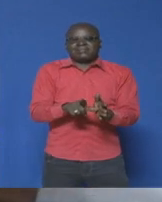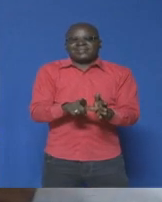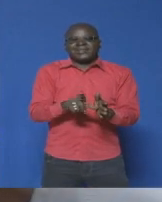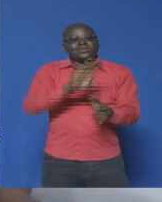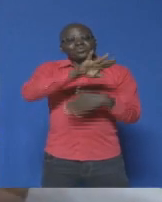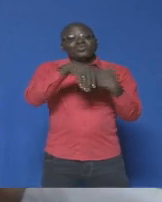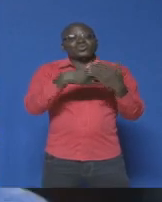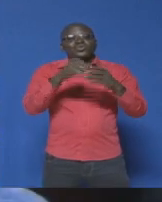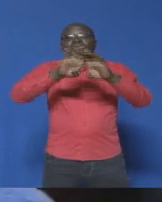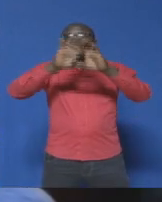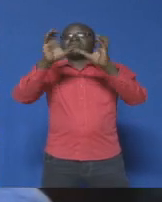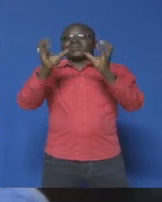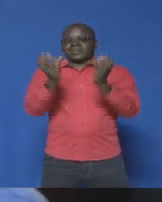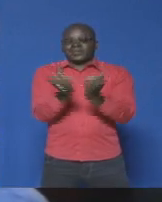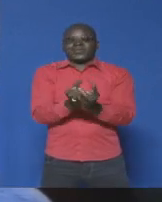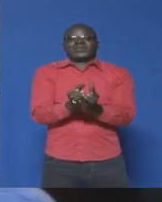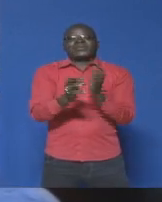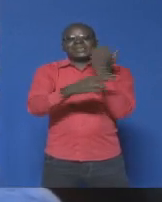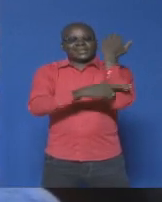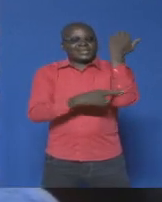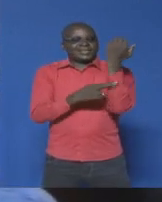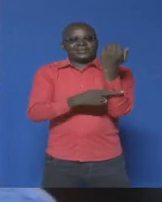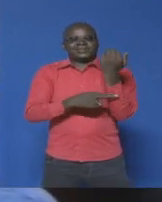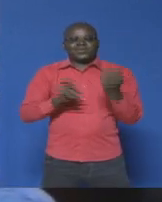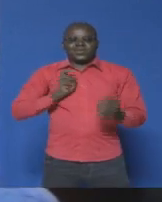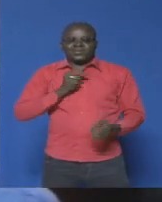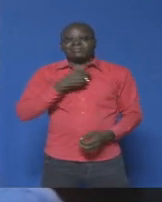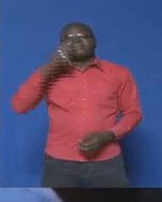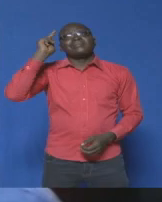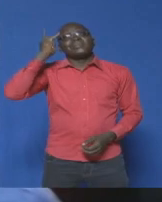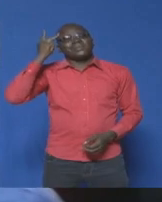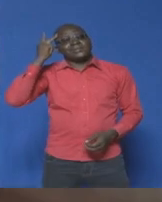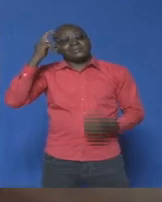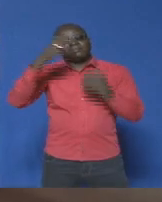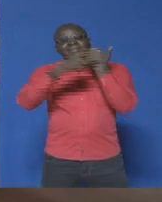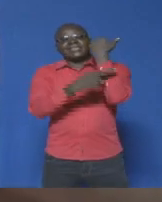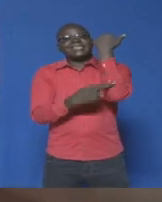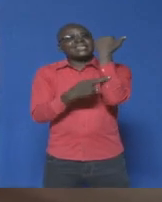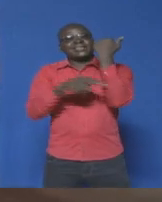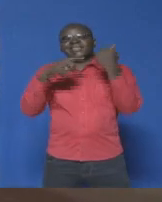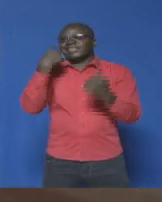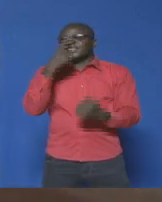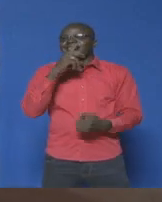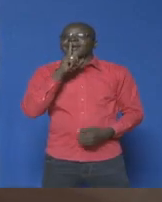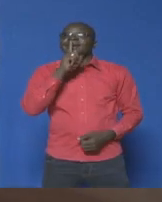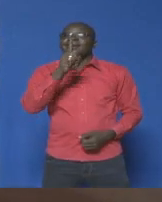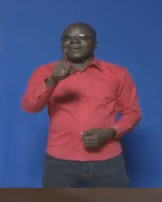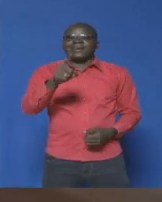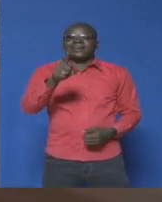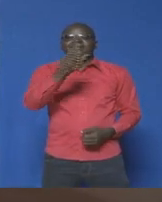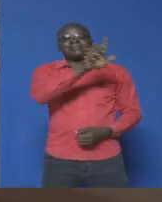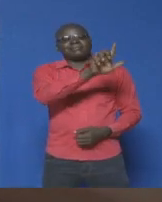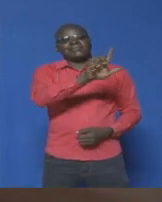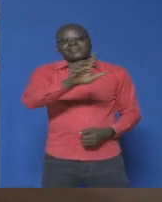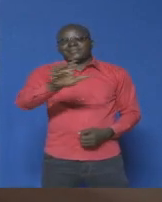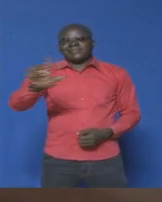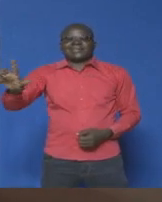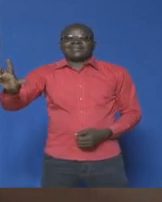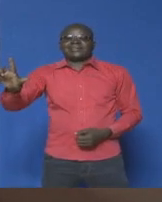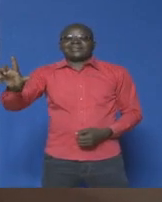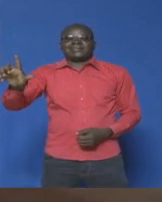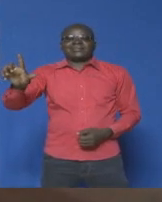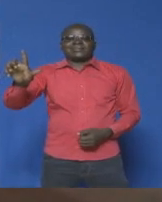communes de la région. Nous pensons que cette région qui est à la ligne de front